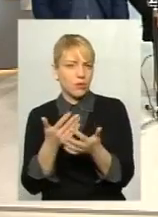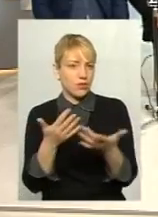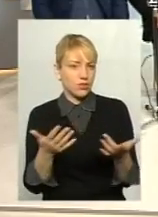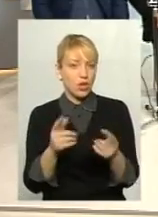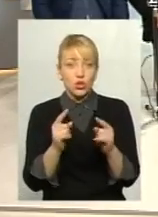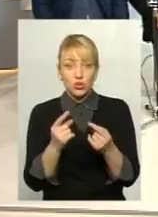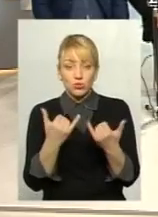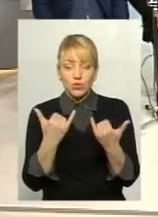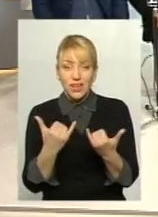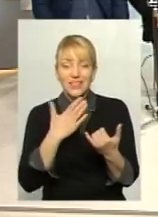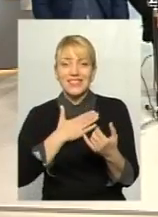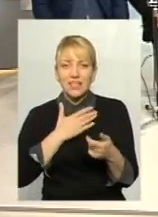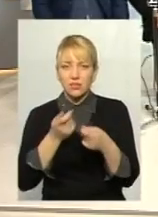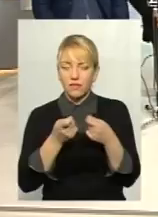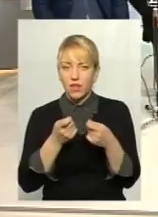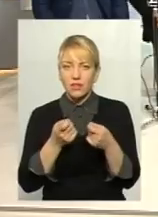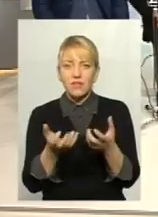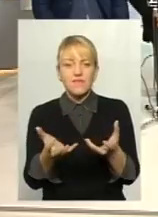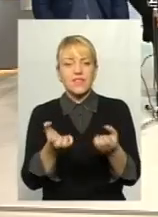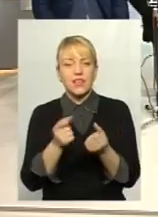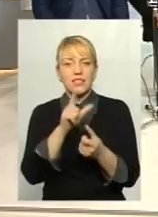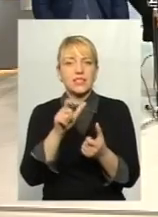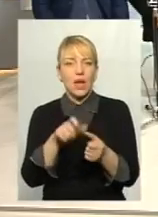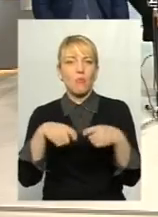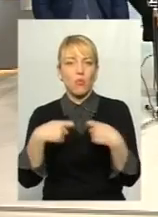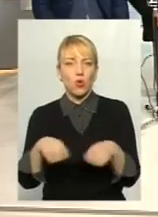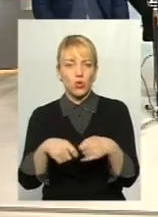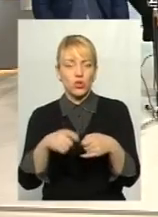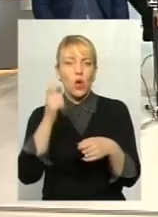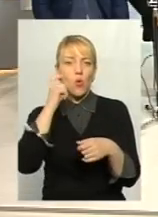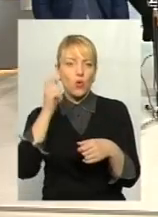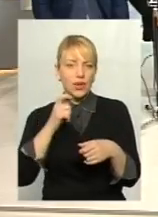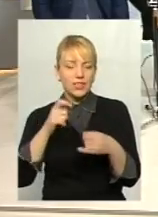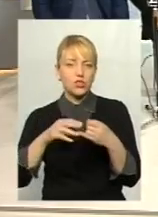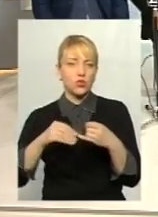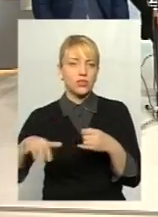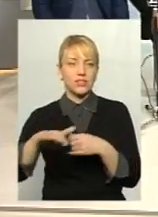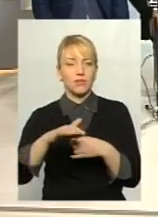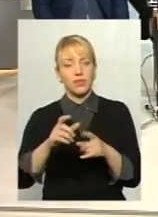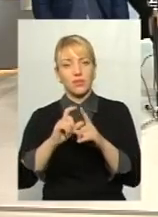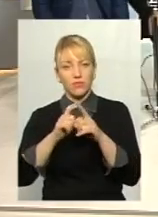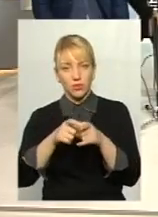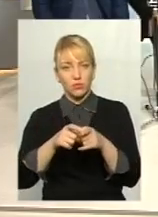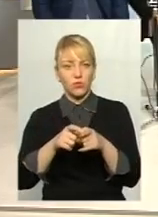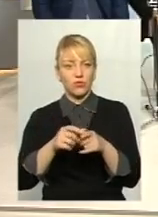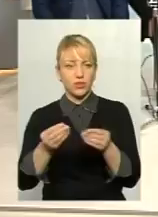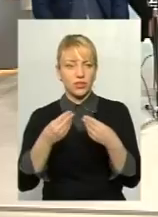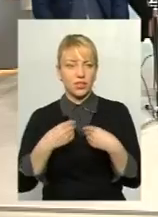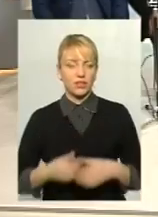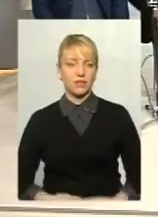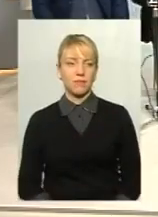наші можновладці взялись за продаж української землі? Дайте, будь ласка, відповідь. Дякую за питання,